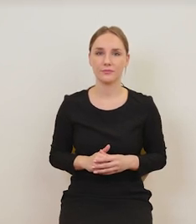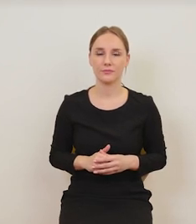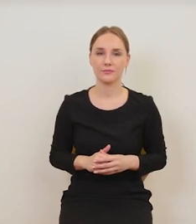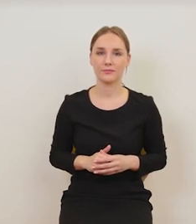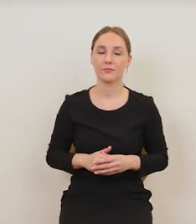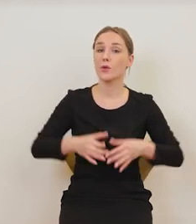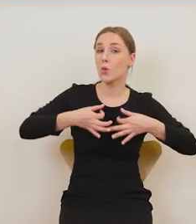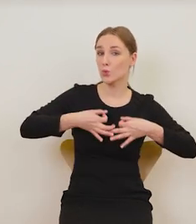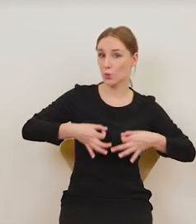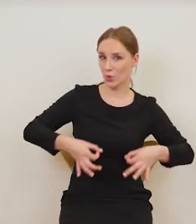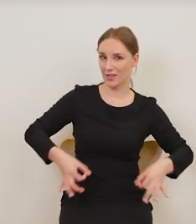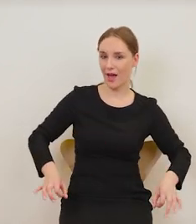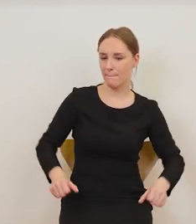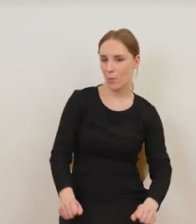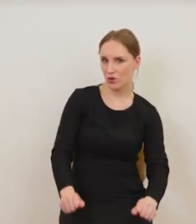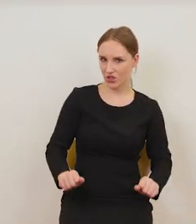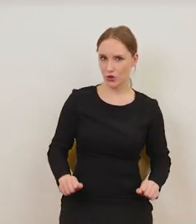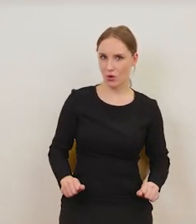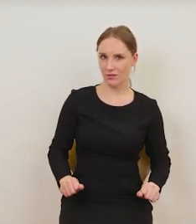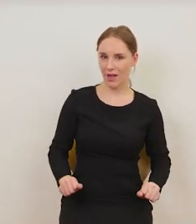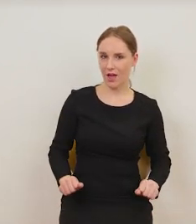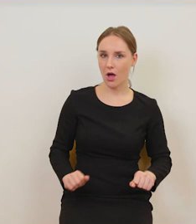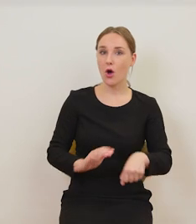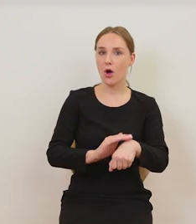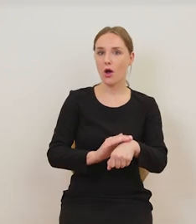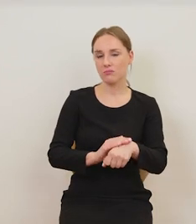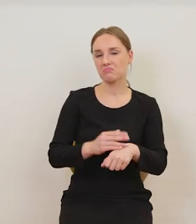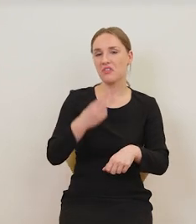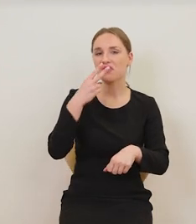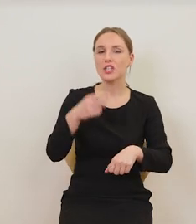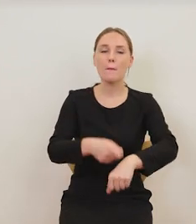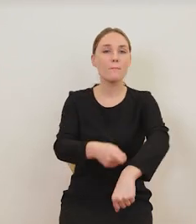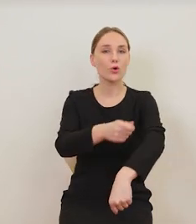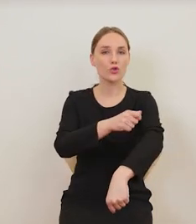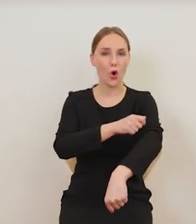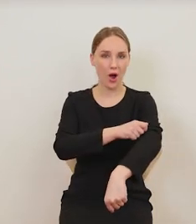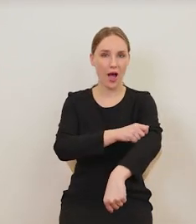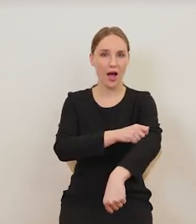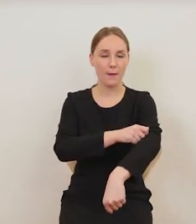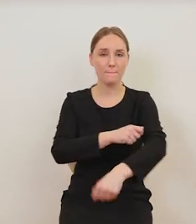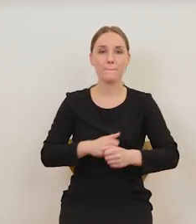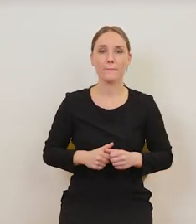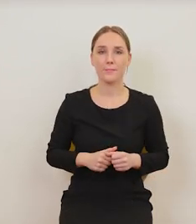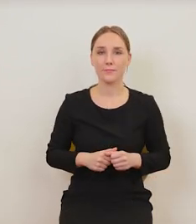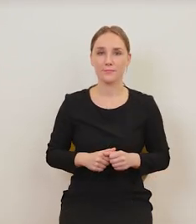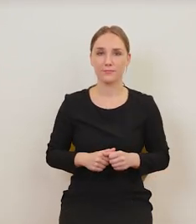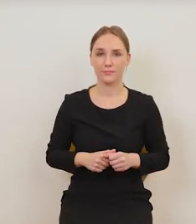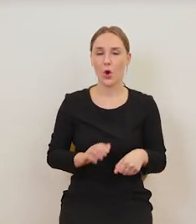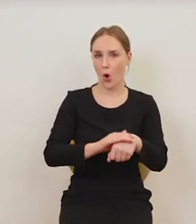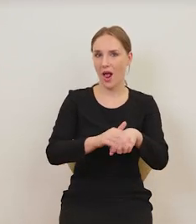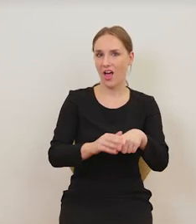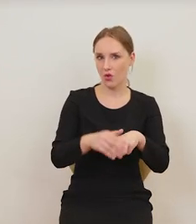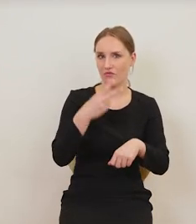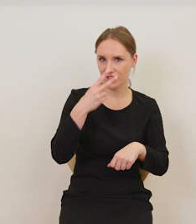Suknia jest podniesiona, także widać jej ubraną w pończochę nogę aż do